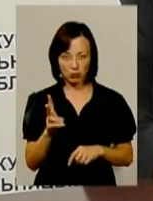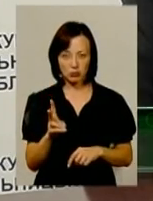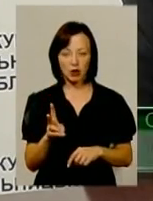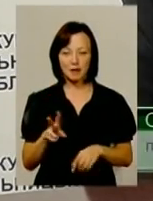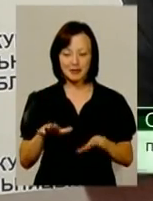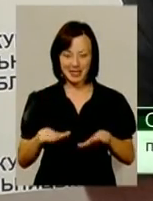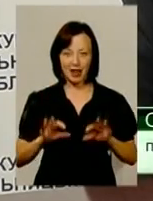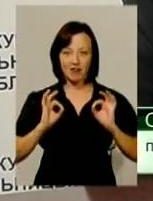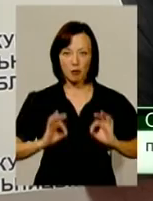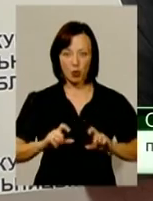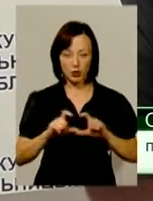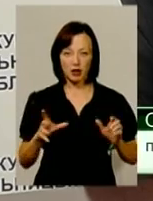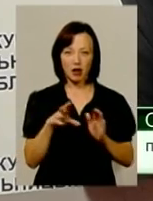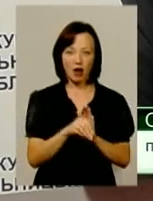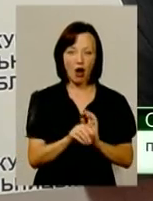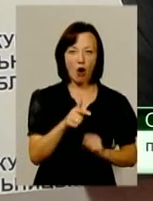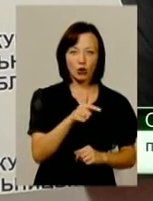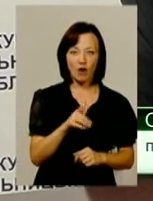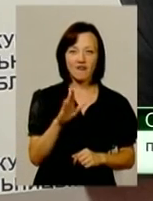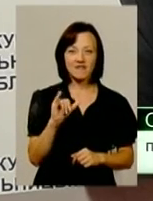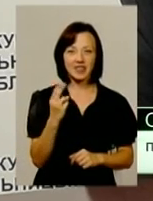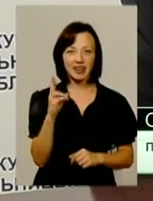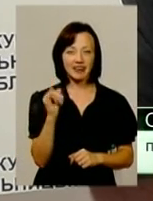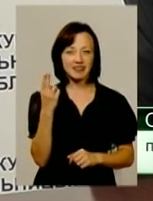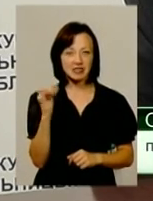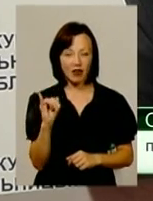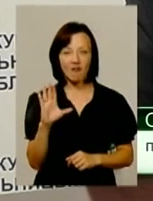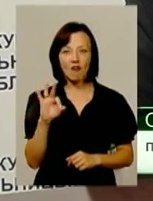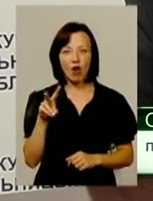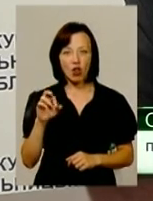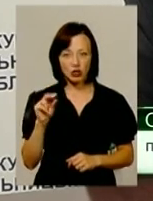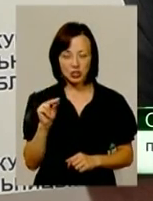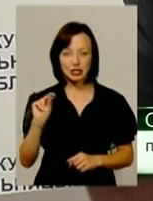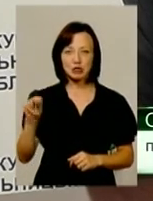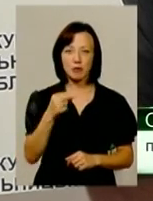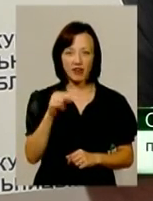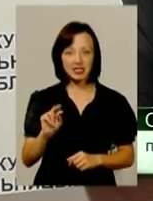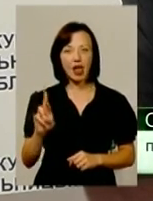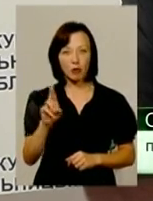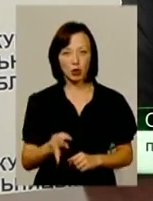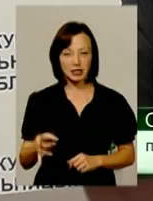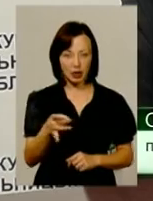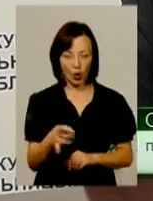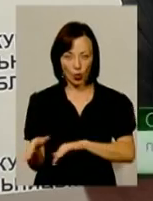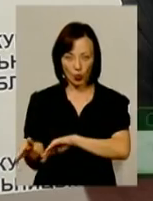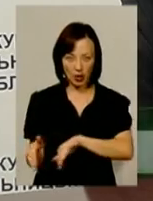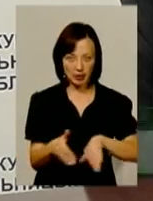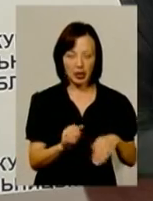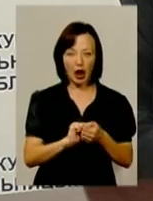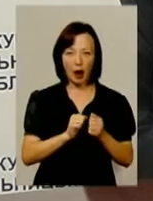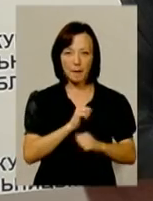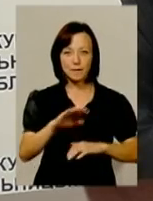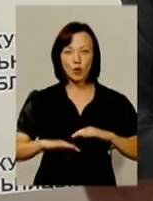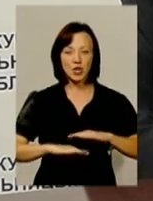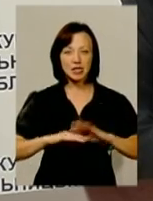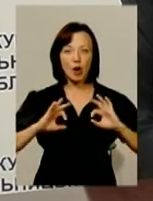вийдуть Городоцький, Віньковецький, Волочівський, Чемеровецький та Ярмоленецький райони. Кам'янсподільська місцева